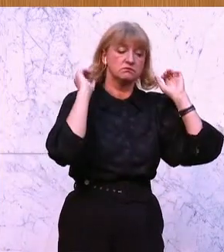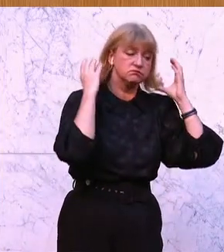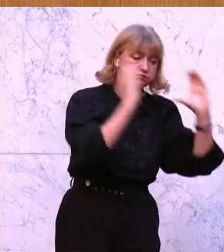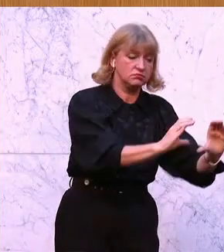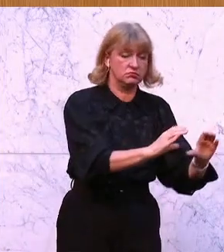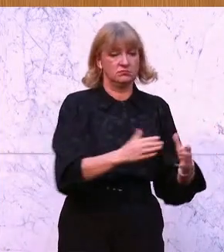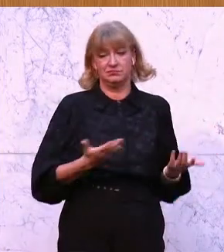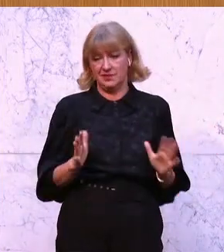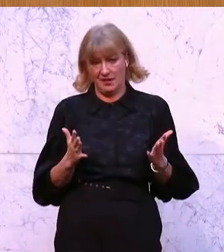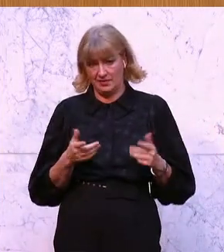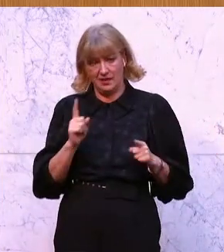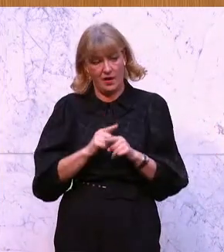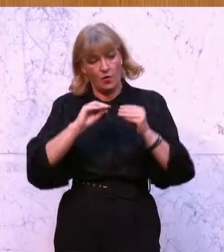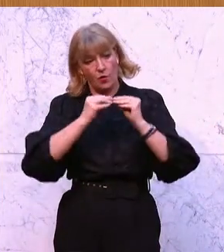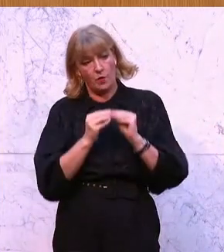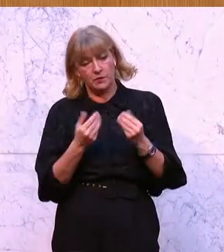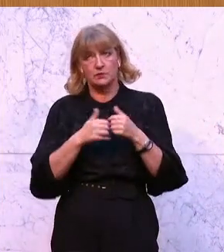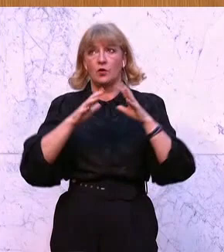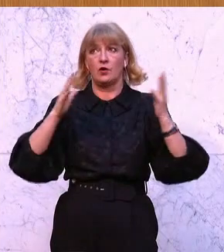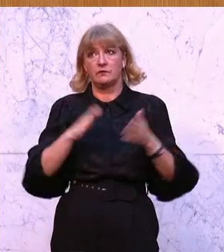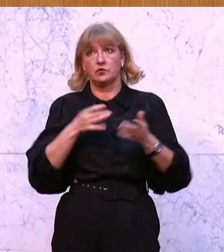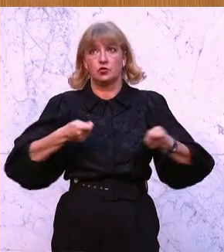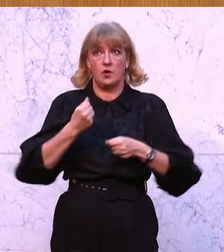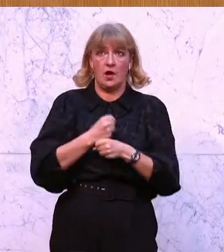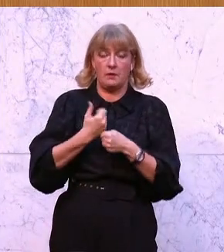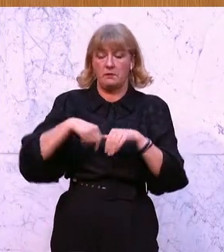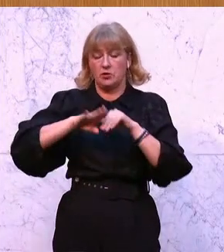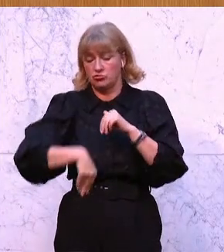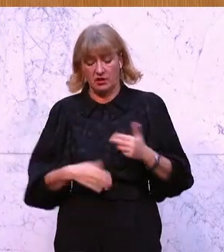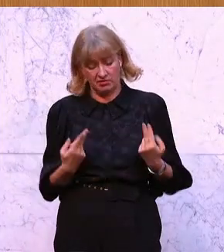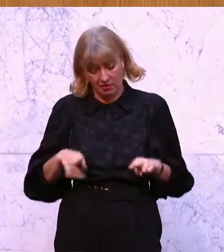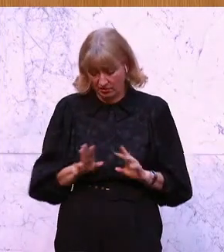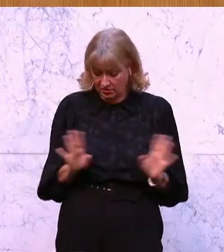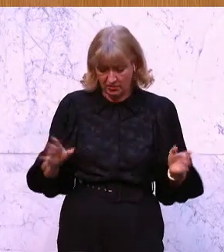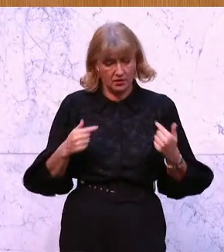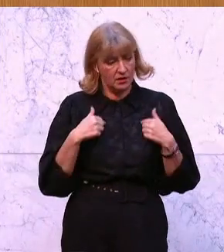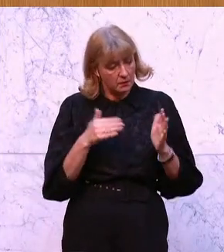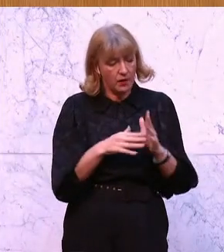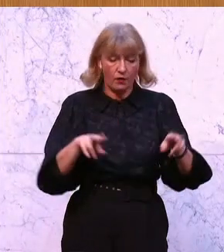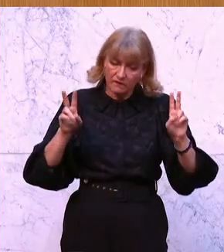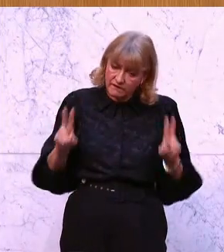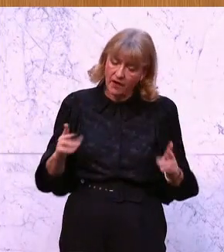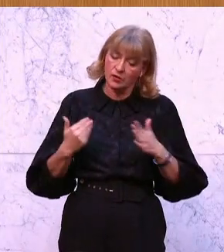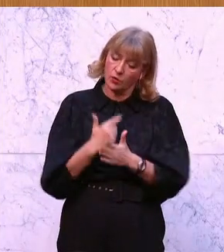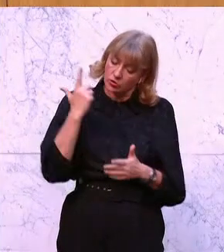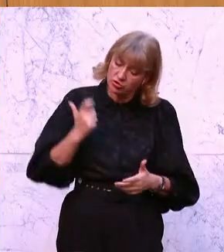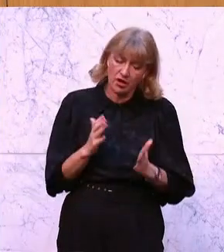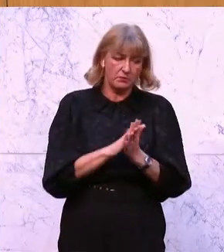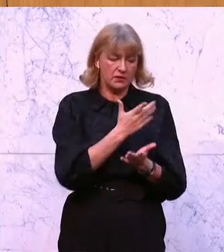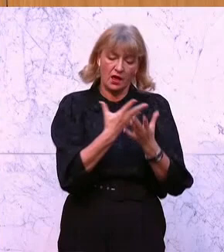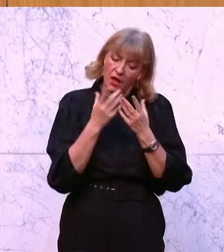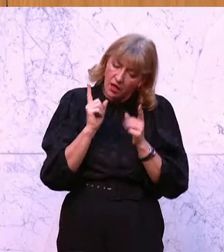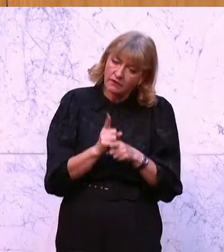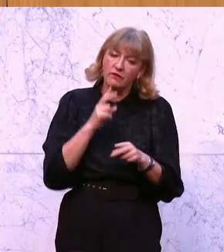die Komplexität noch weiter erhöhen und die Steuerarbeit noch weiter verschlechtern, sondern wir gebrauchen hier einen tatsächlichen Neustart. Lösen Sie Ihr